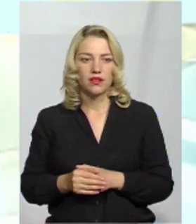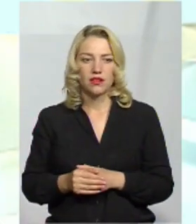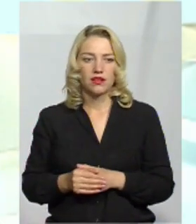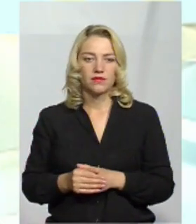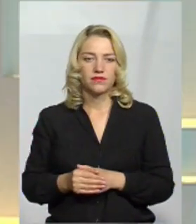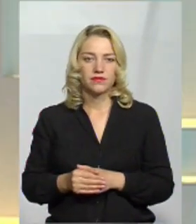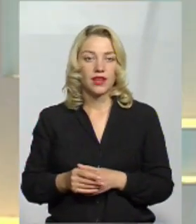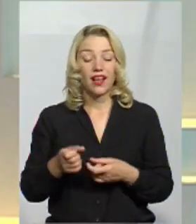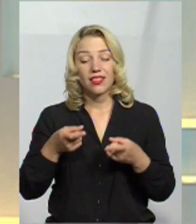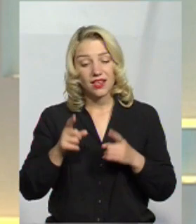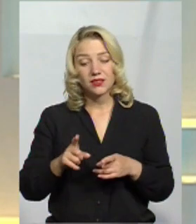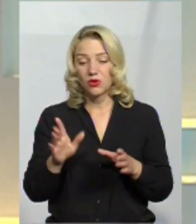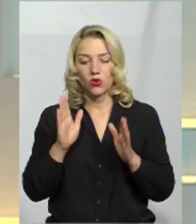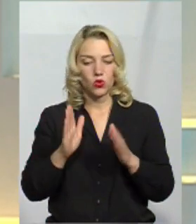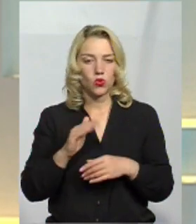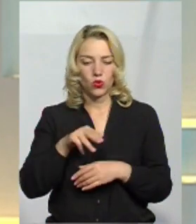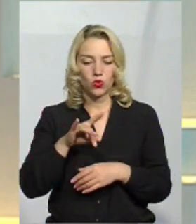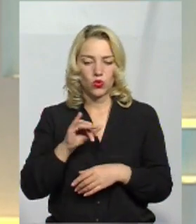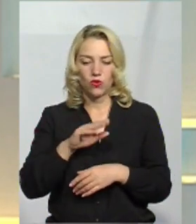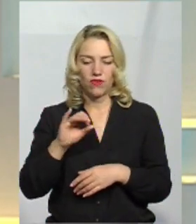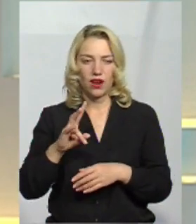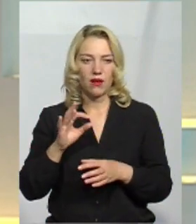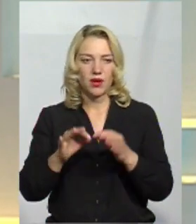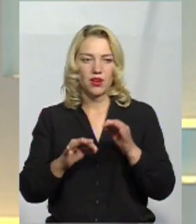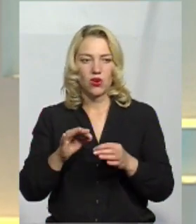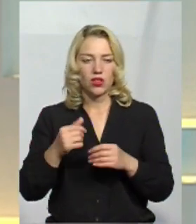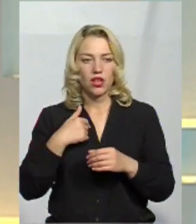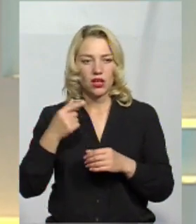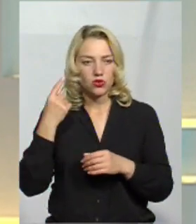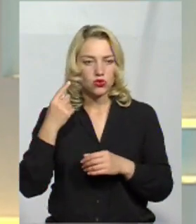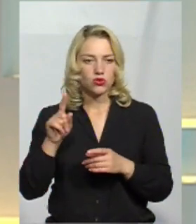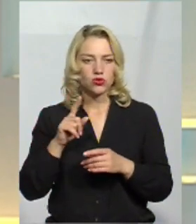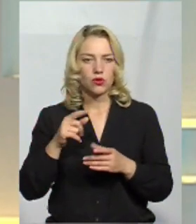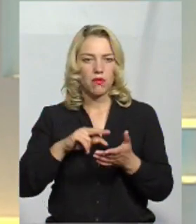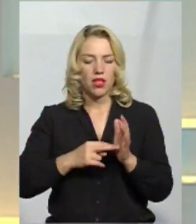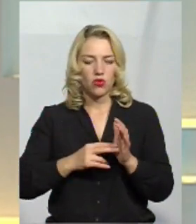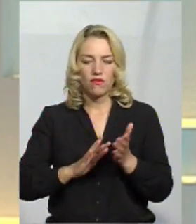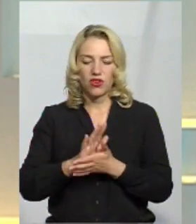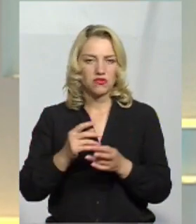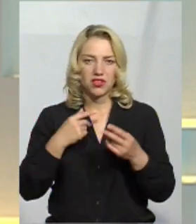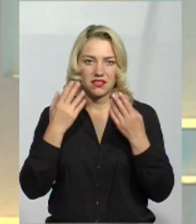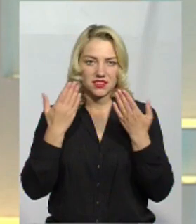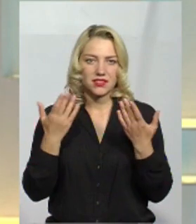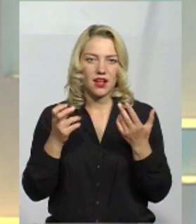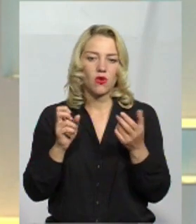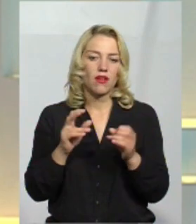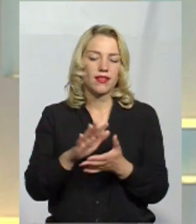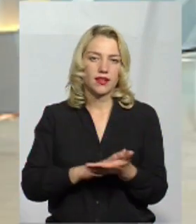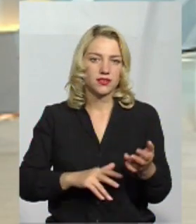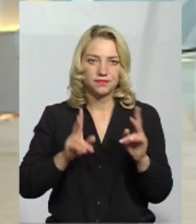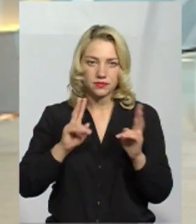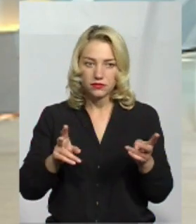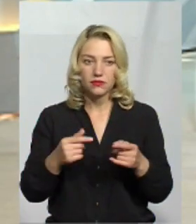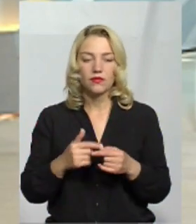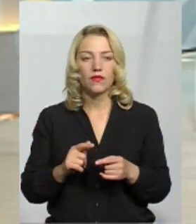природі ростуть. Будете знати. Я раніше читав, що планували їх десь там вирощувати у нас, але я не знаю, на якому етапі. Ну,